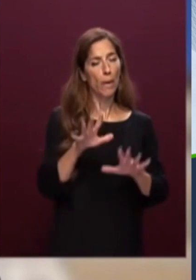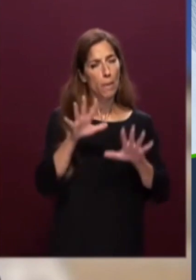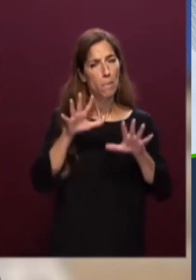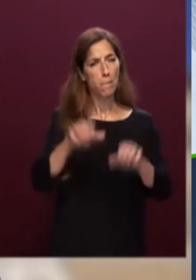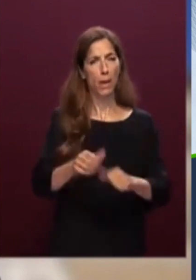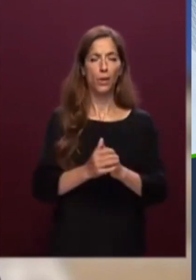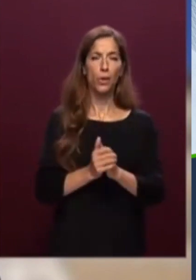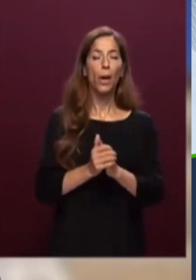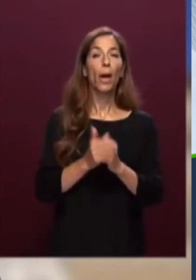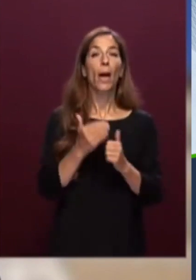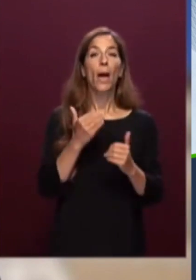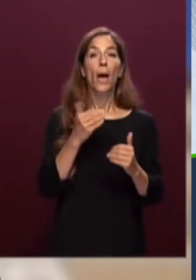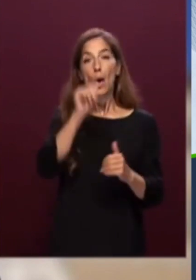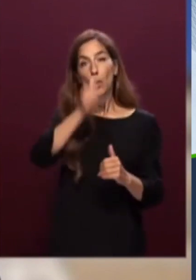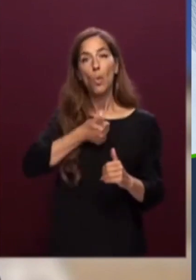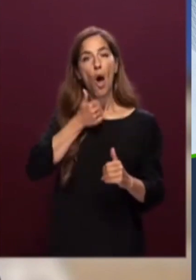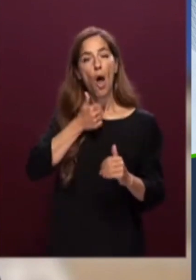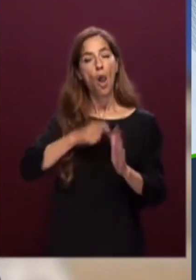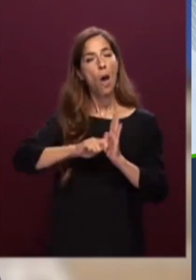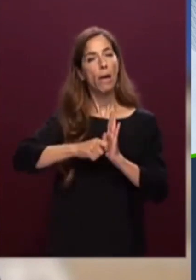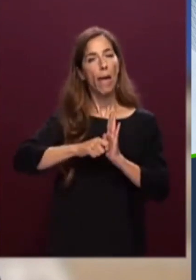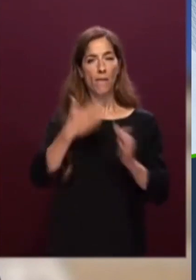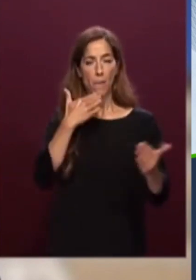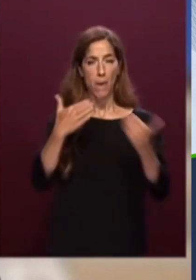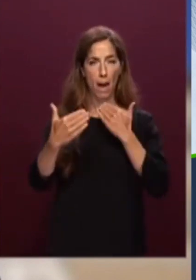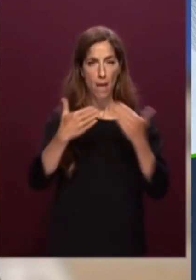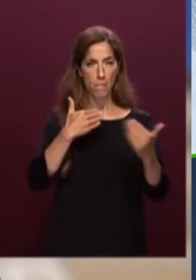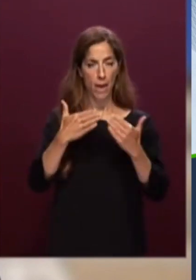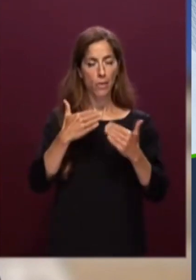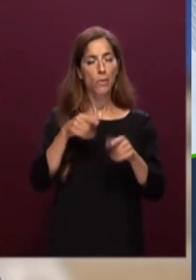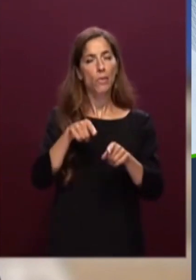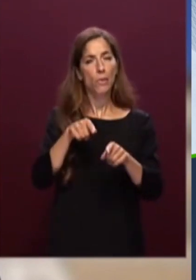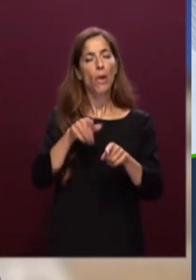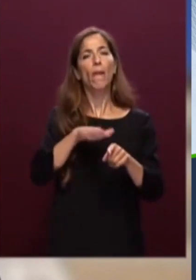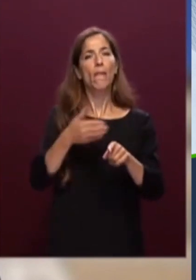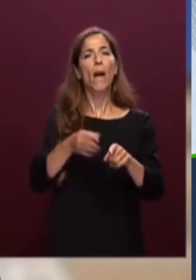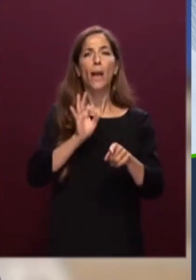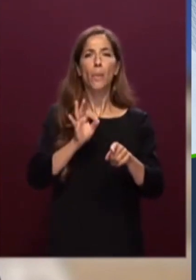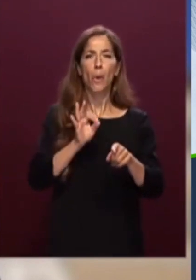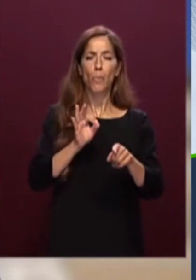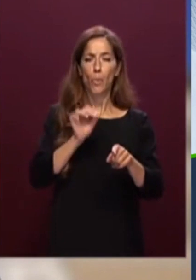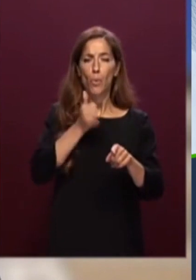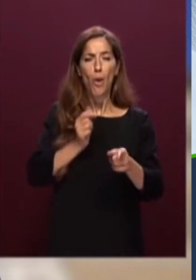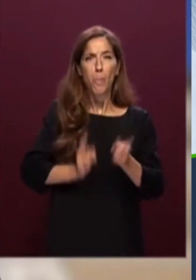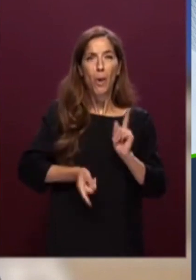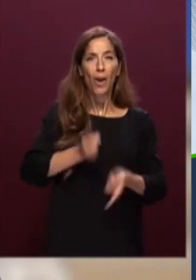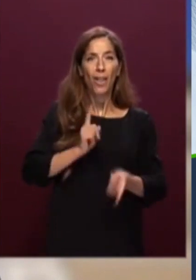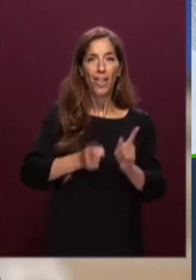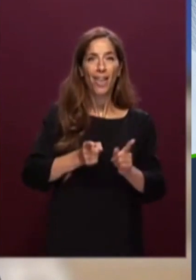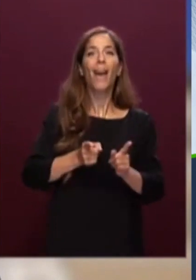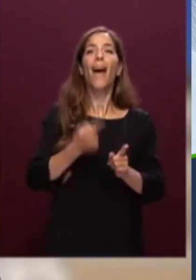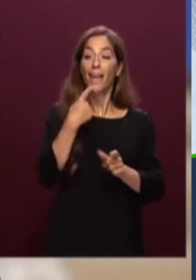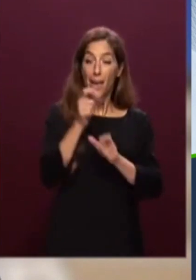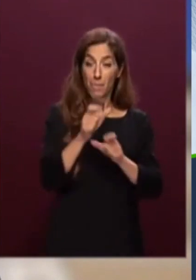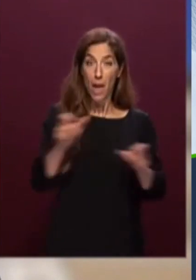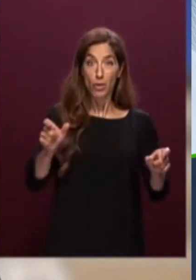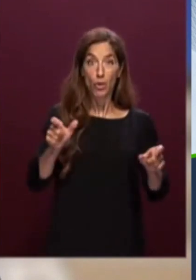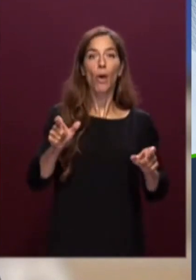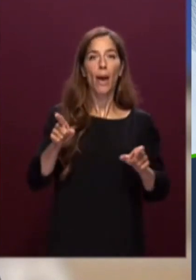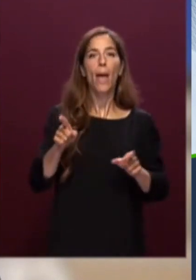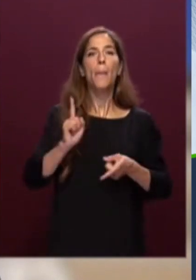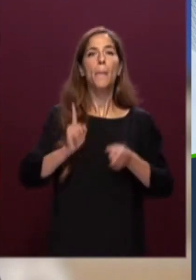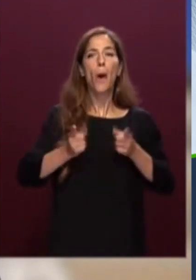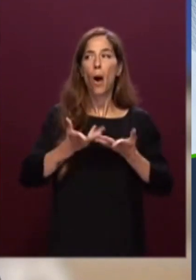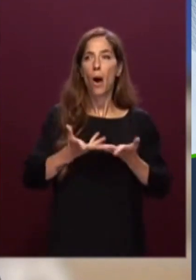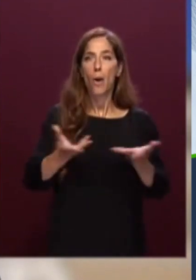centralità del Parlamento rafforza anche il ruolo della politica e dei rappresentanti del popolo che hanno appena ricevuto il loro mandato